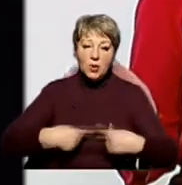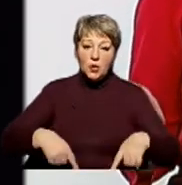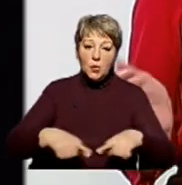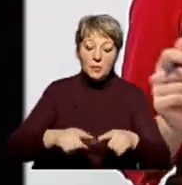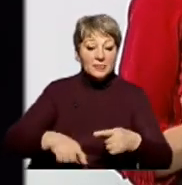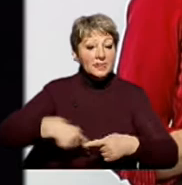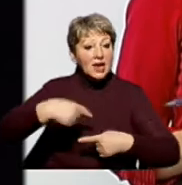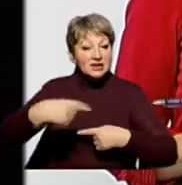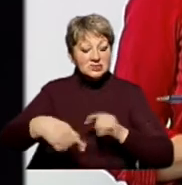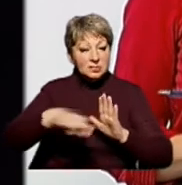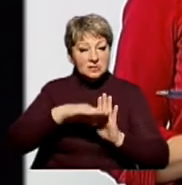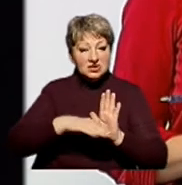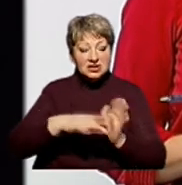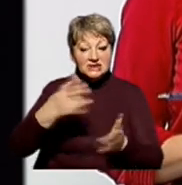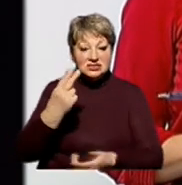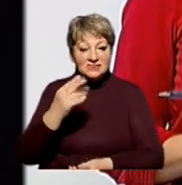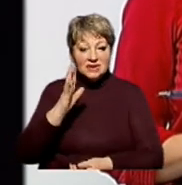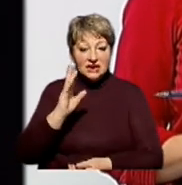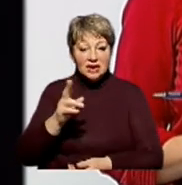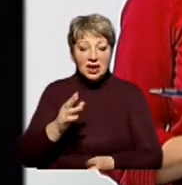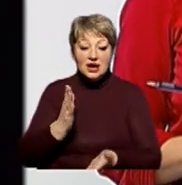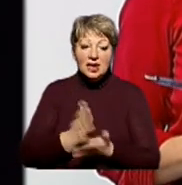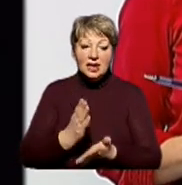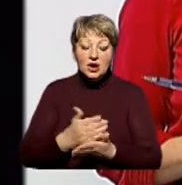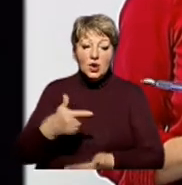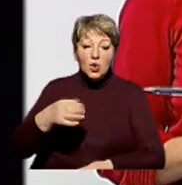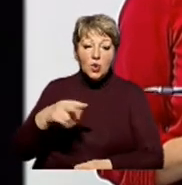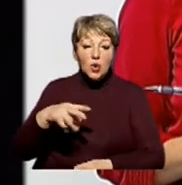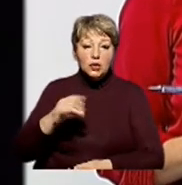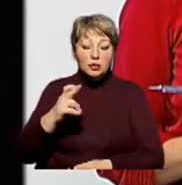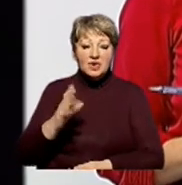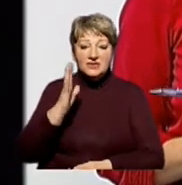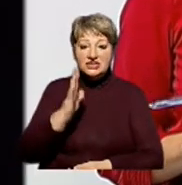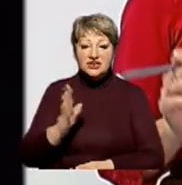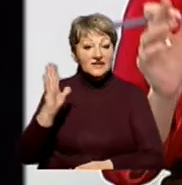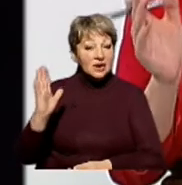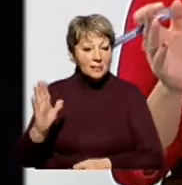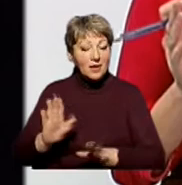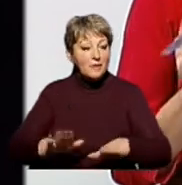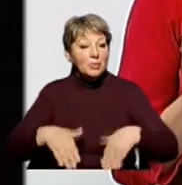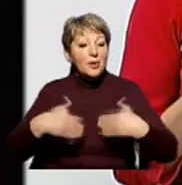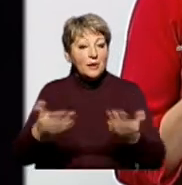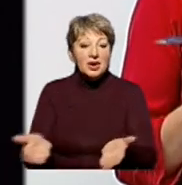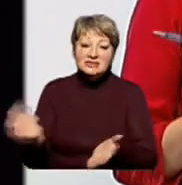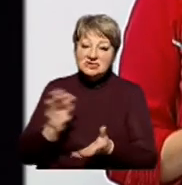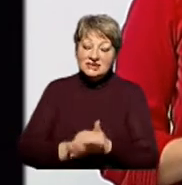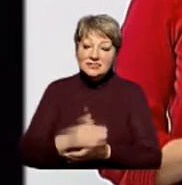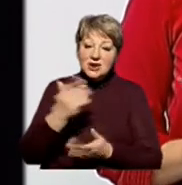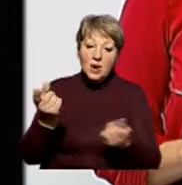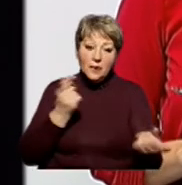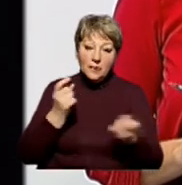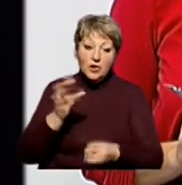Наступним в списках Центральної виборчої комісії значиться голуб В'ячеслав Володимирович. Пропоную ознайомитися з